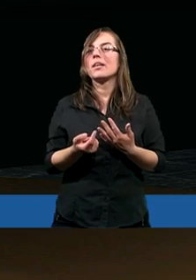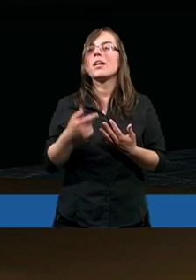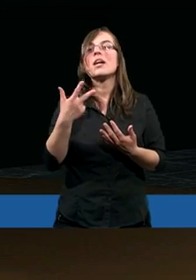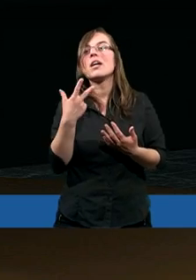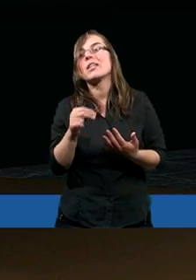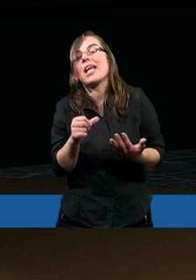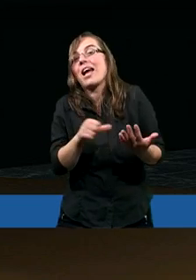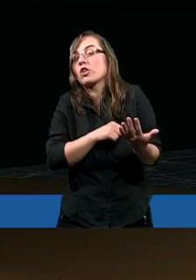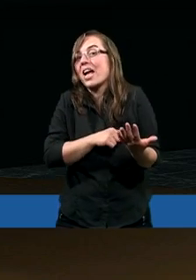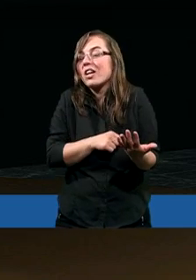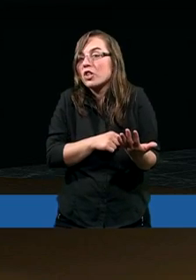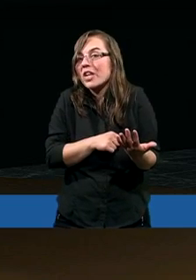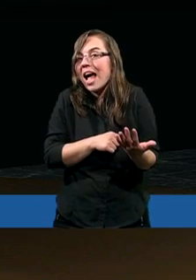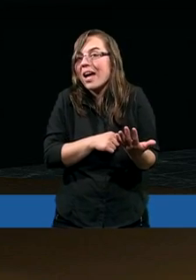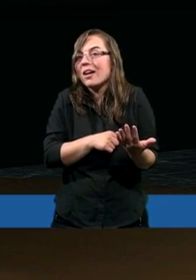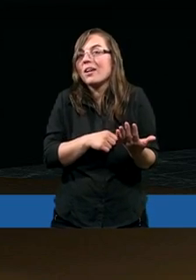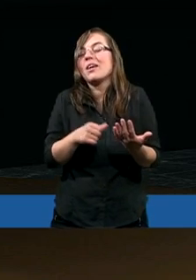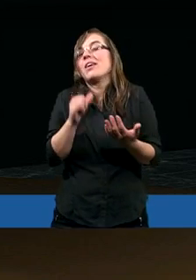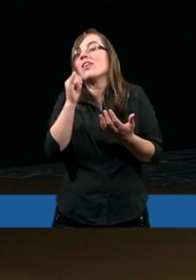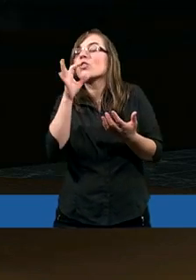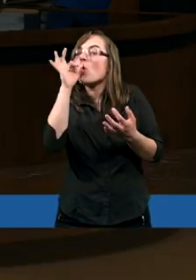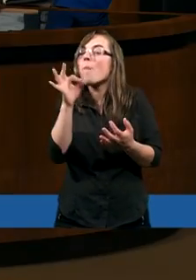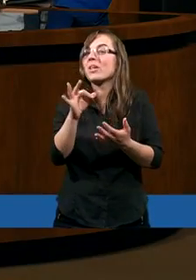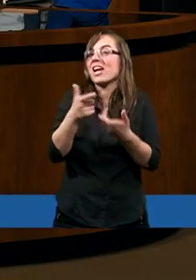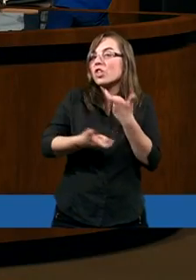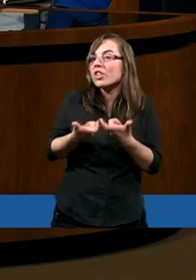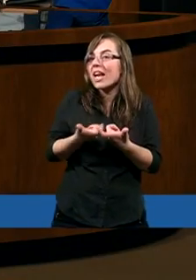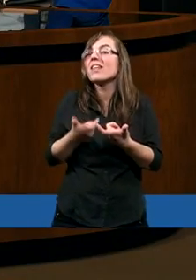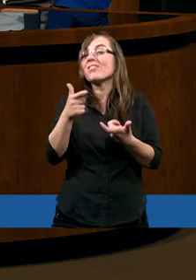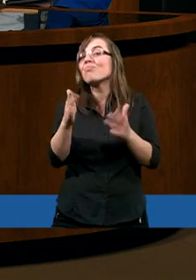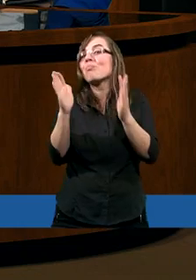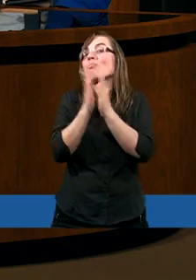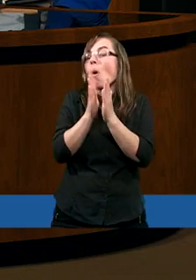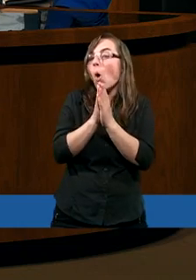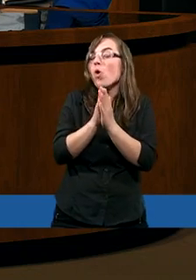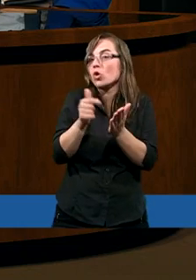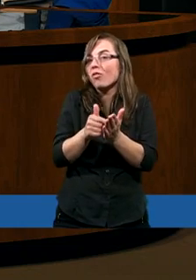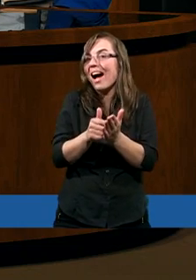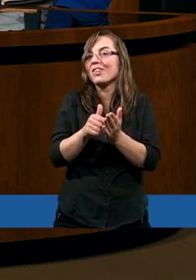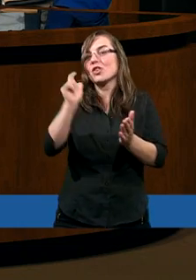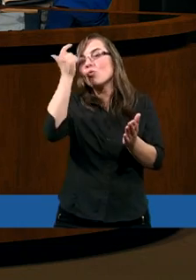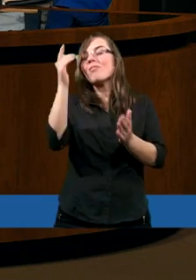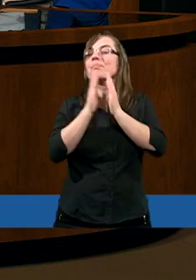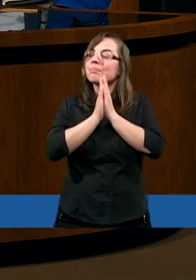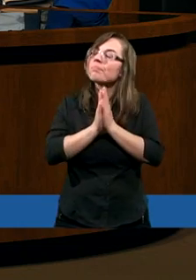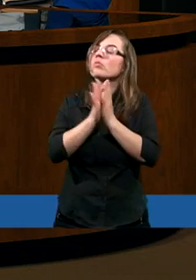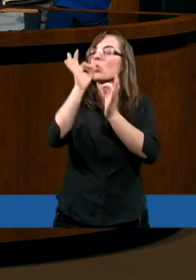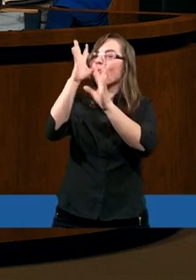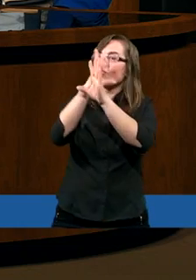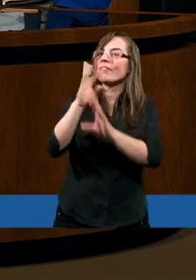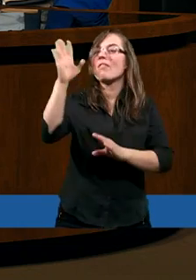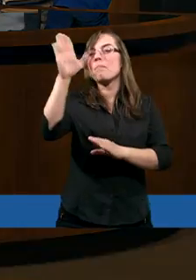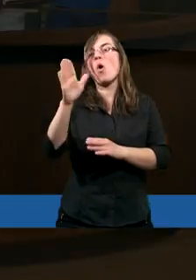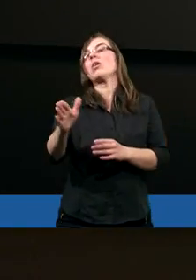niegrzeszenie? Tak to muszę powiedzieć? No tak. Pobożność. Pobożność, tak. Piotr